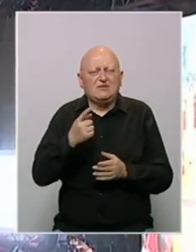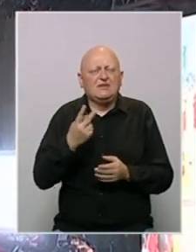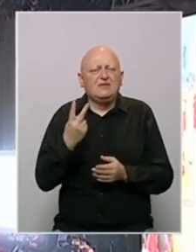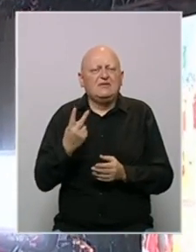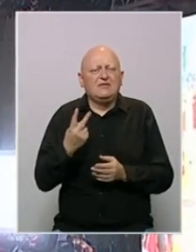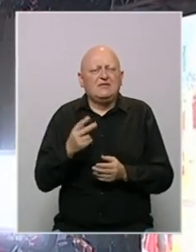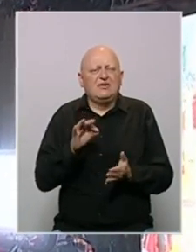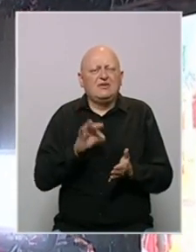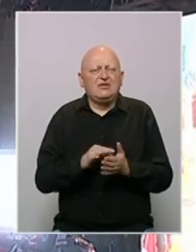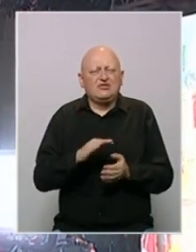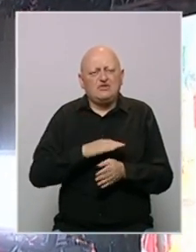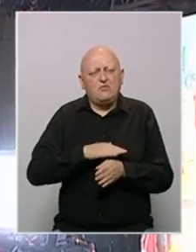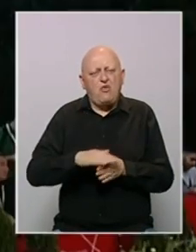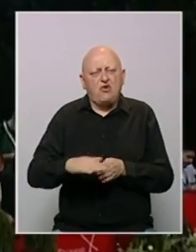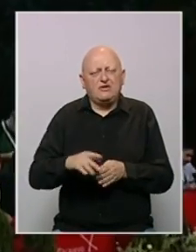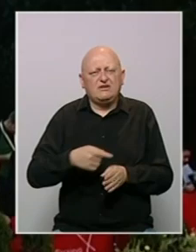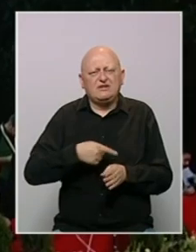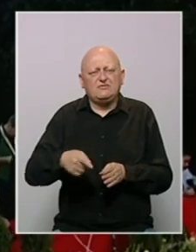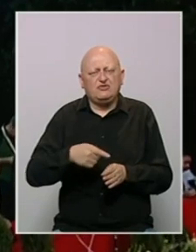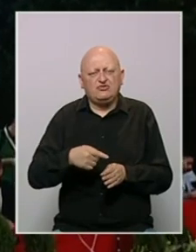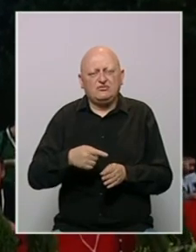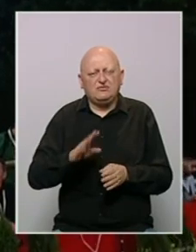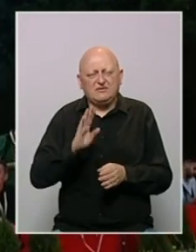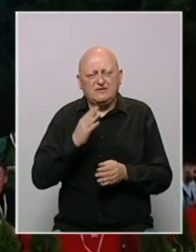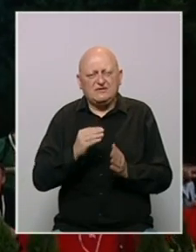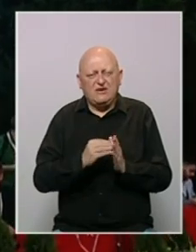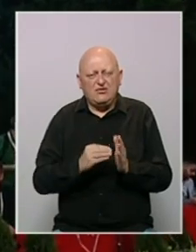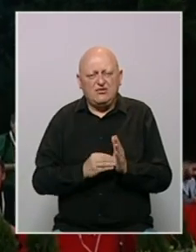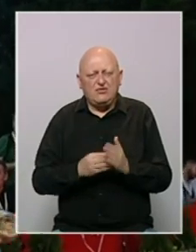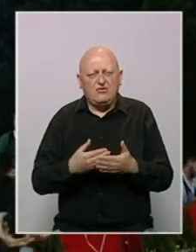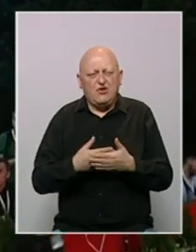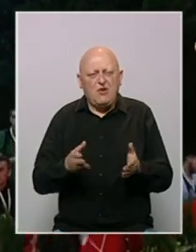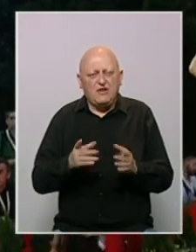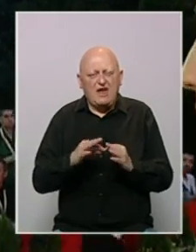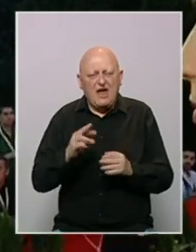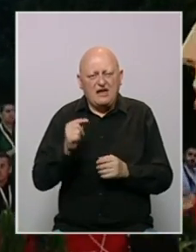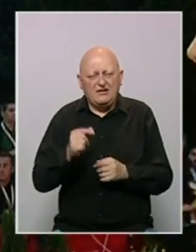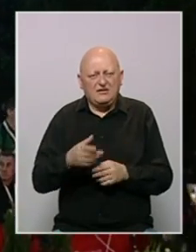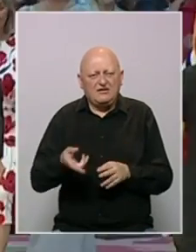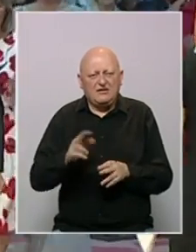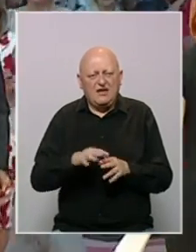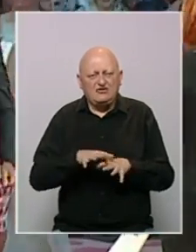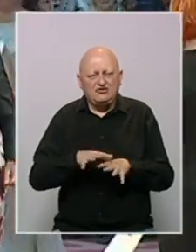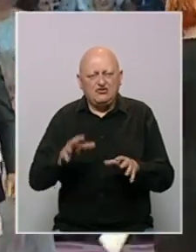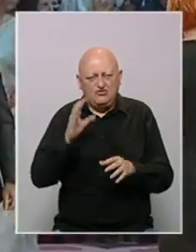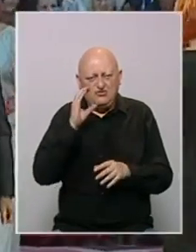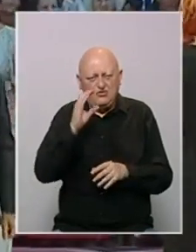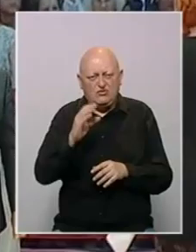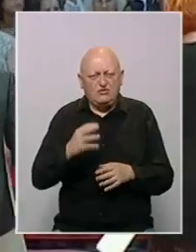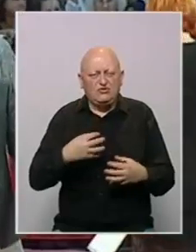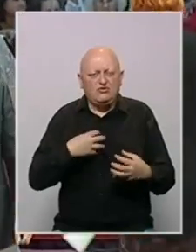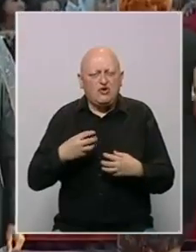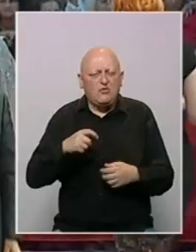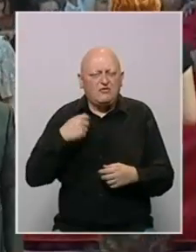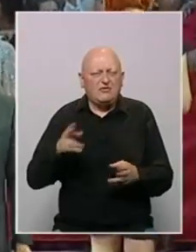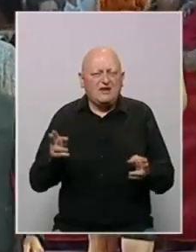tačke pokrivene. Između toga sjajan program na Open Airu koji vjerujem da će privući najširu publiku. Dokumentarni